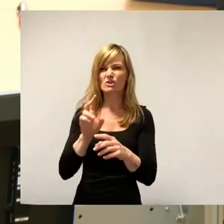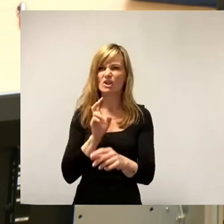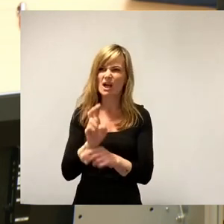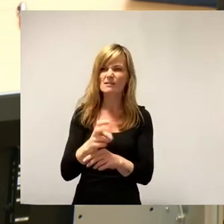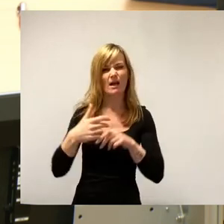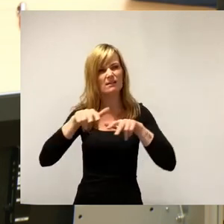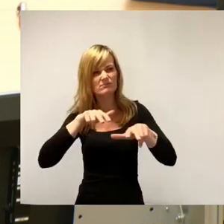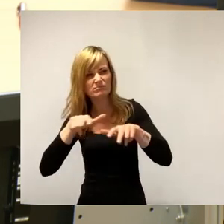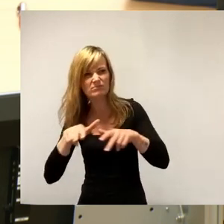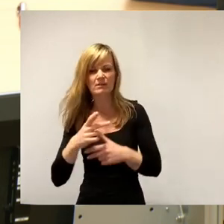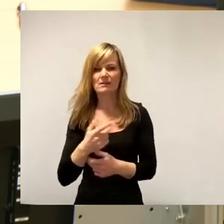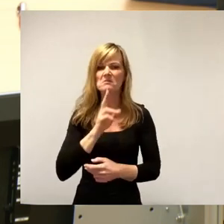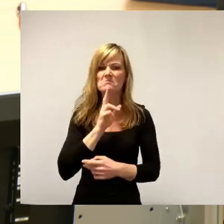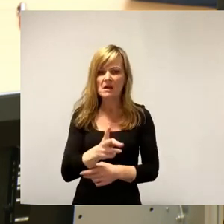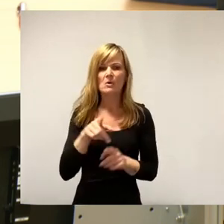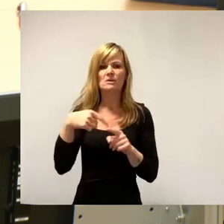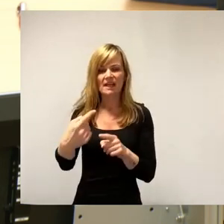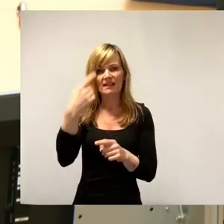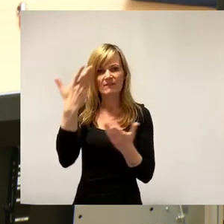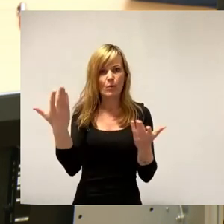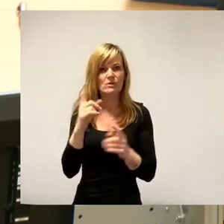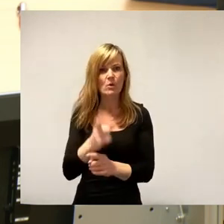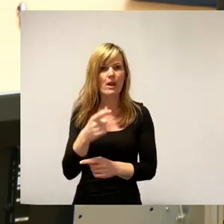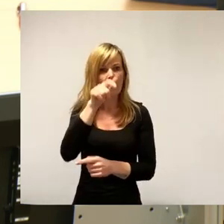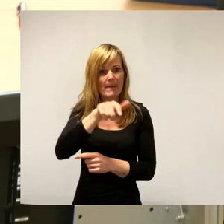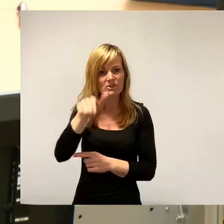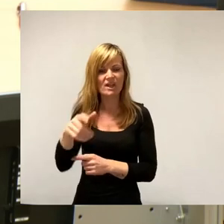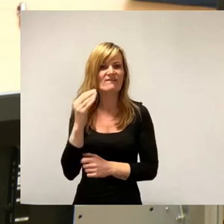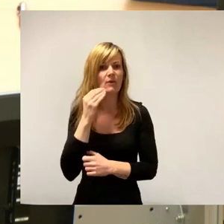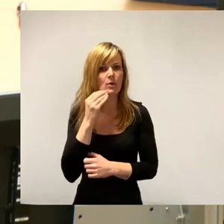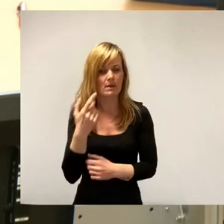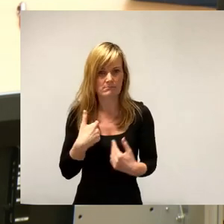sollen. Im Grunde genommen ein honorischer